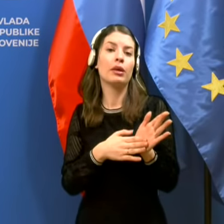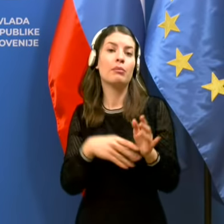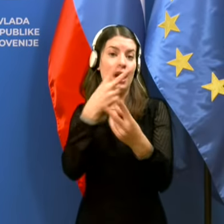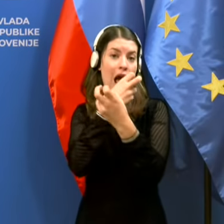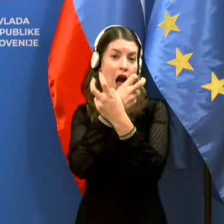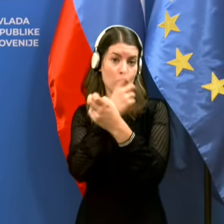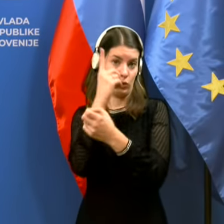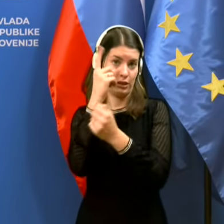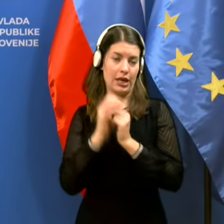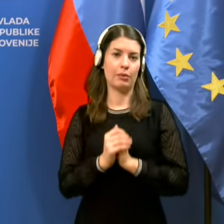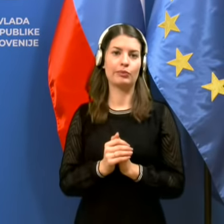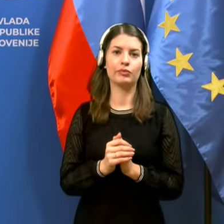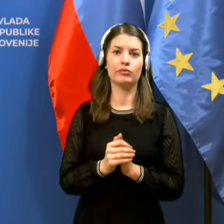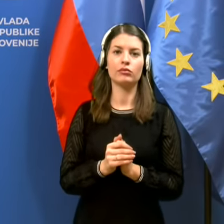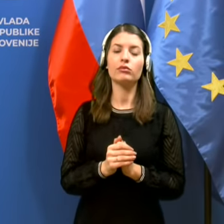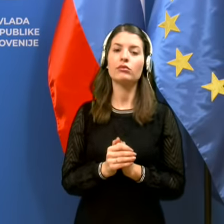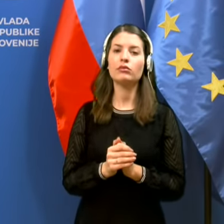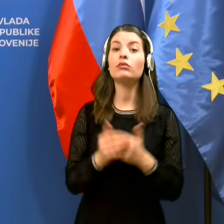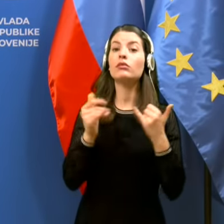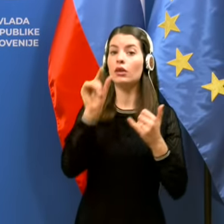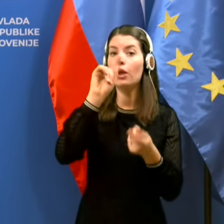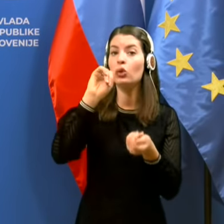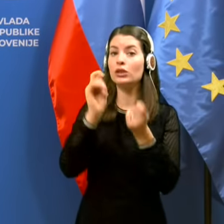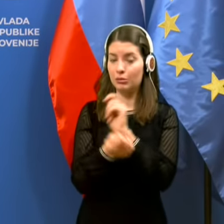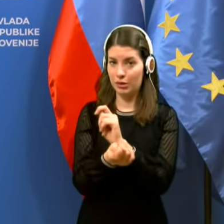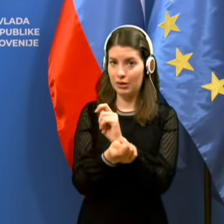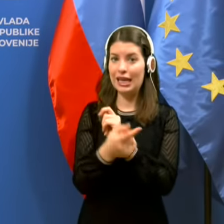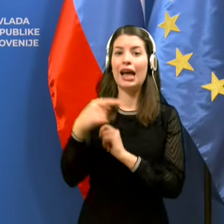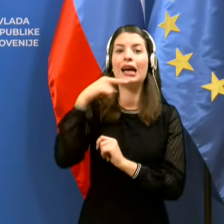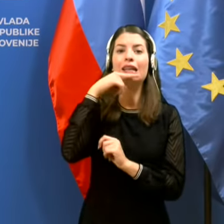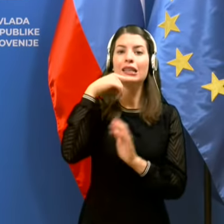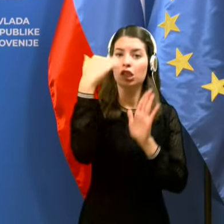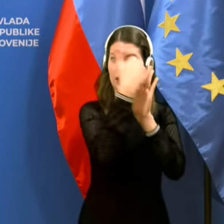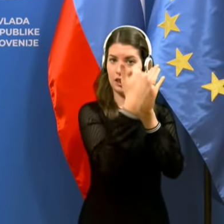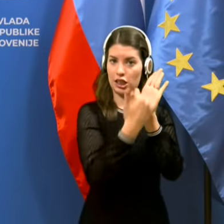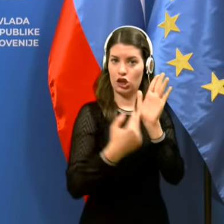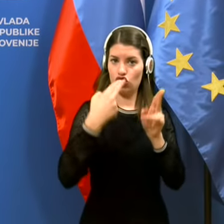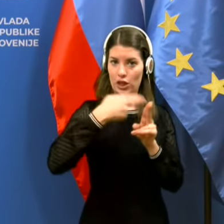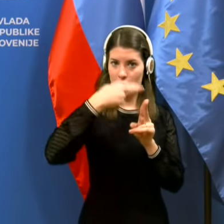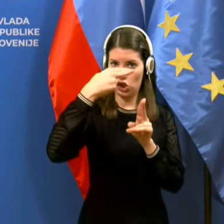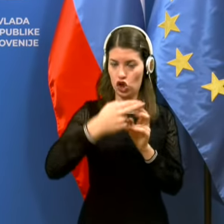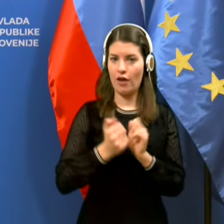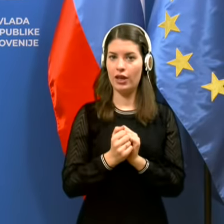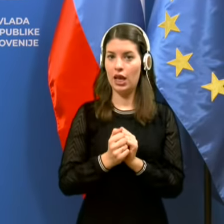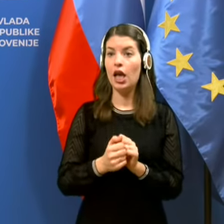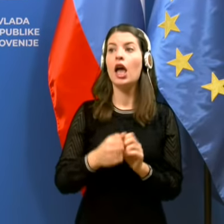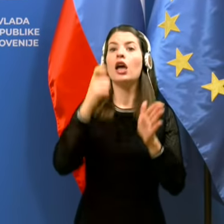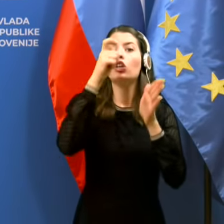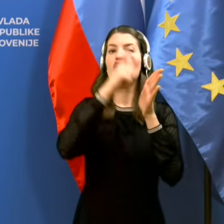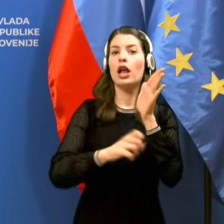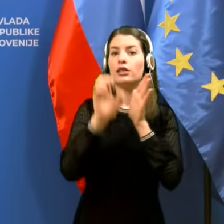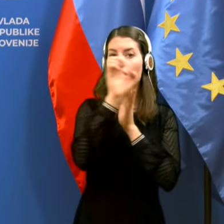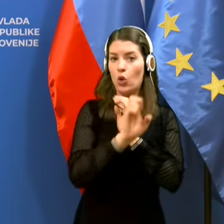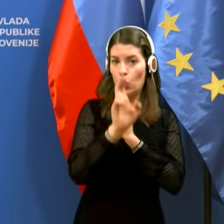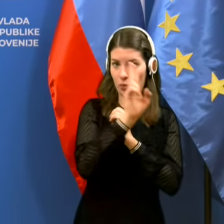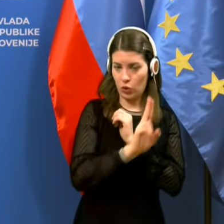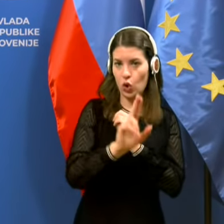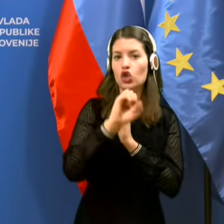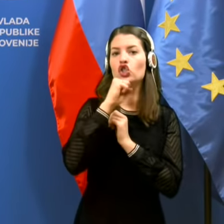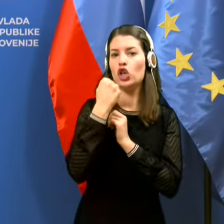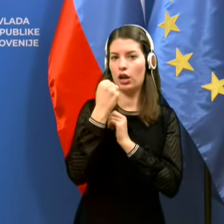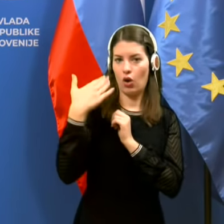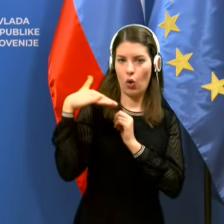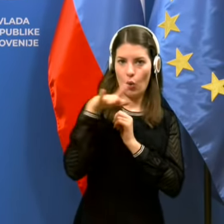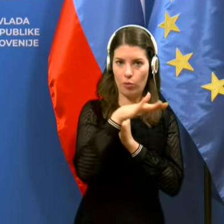Avstrija. Malo se je spremenila priloga rdečih držav, na seznamu držav članice Evropske unije oziroma šengenskega